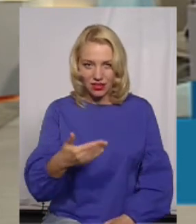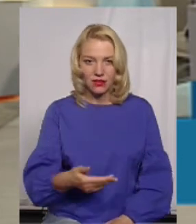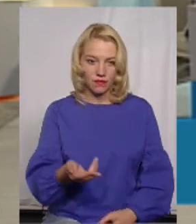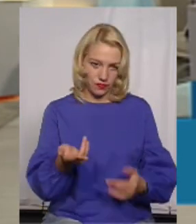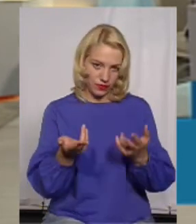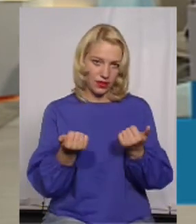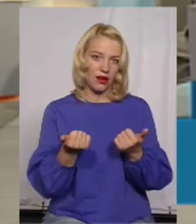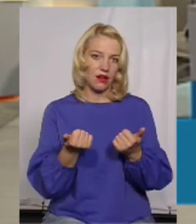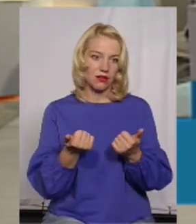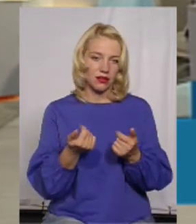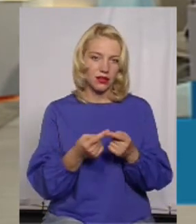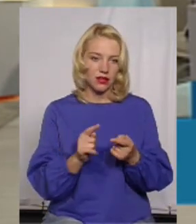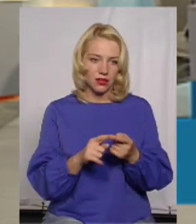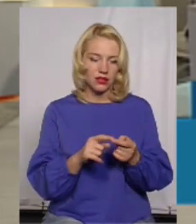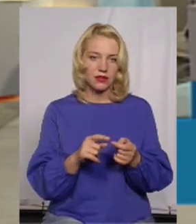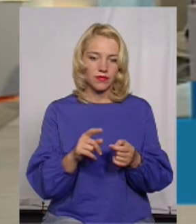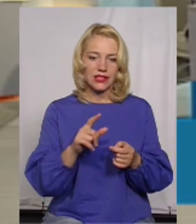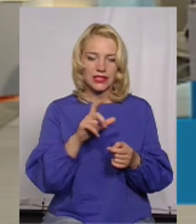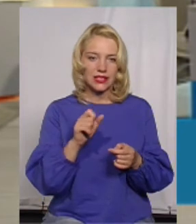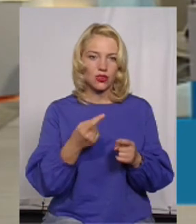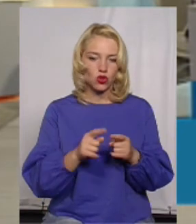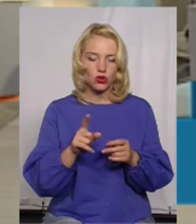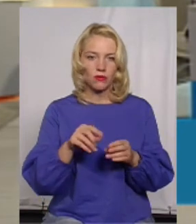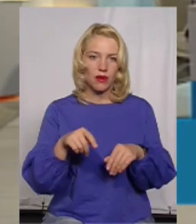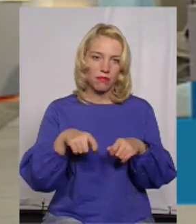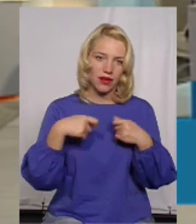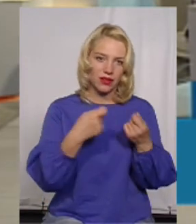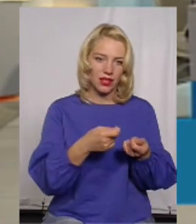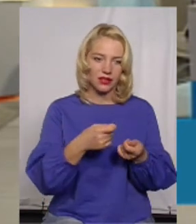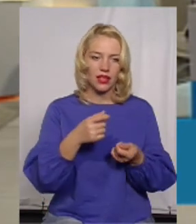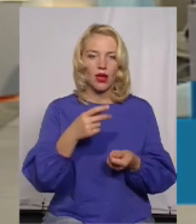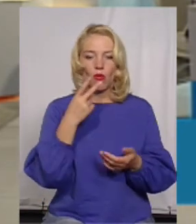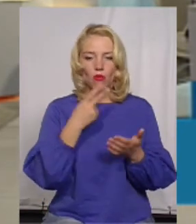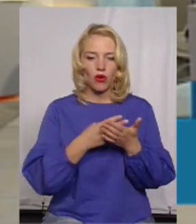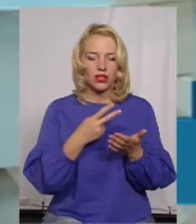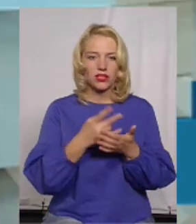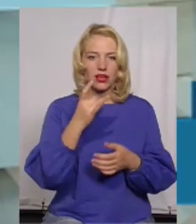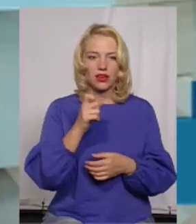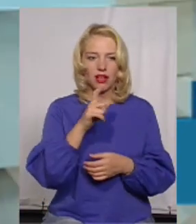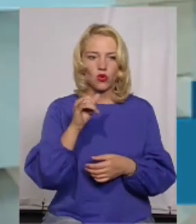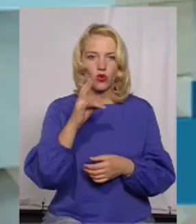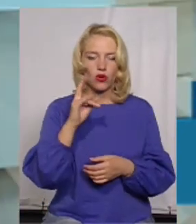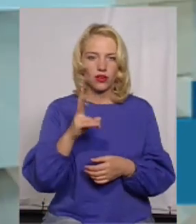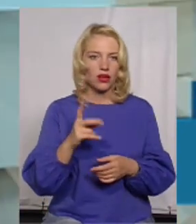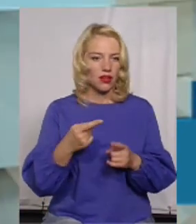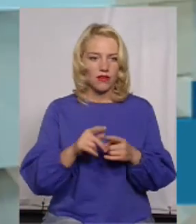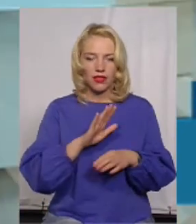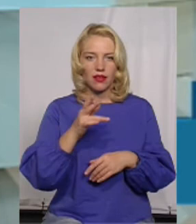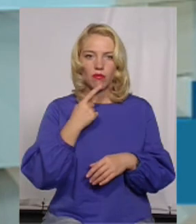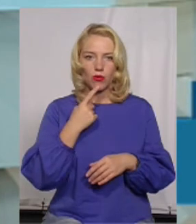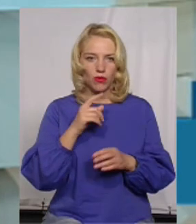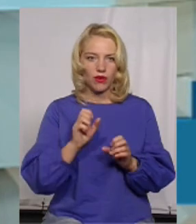Так, платні услуги вас, за те, що вам показники рахунку. Дивіться, а ви не пробували показники відправляти